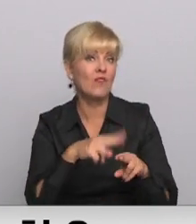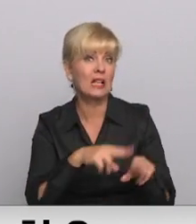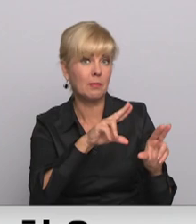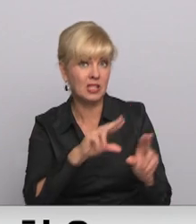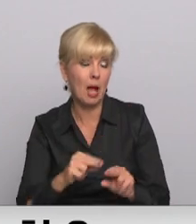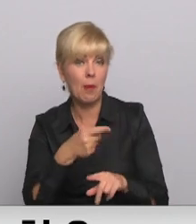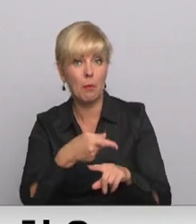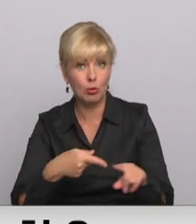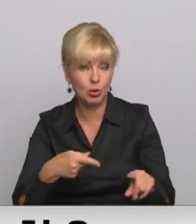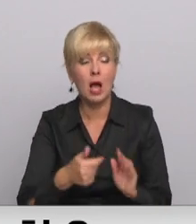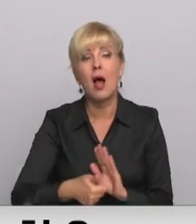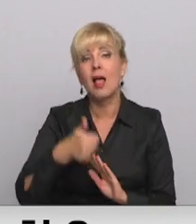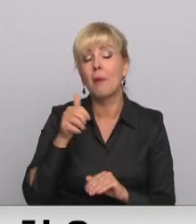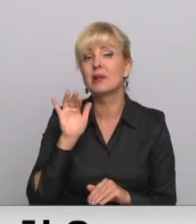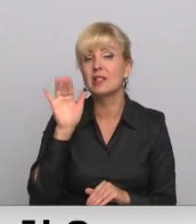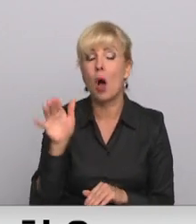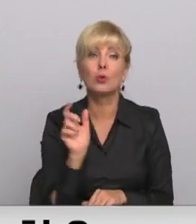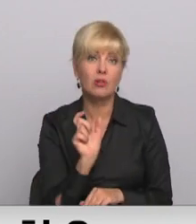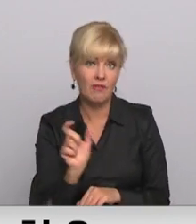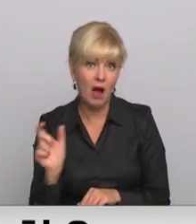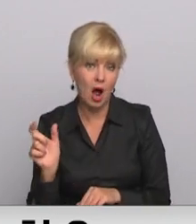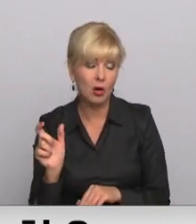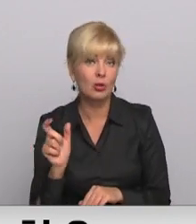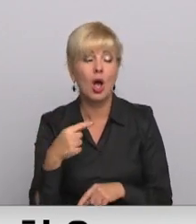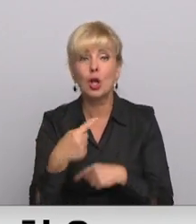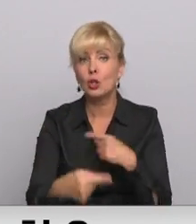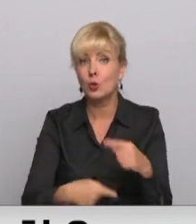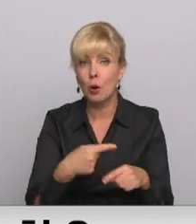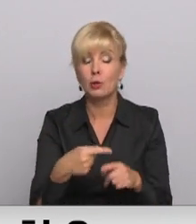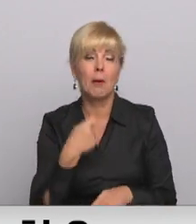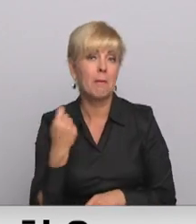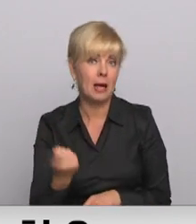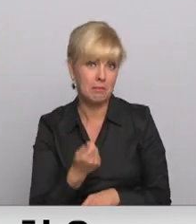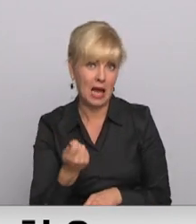pusi, taču labākas nākotnes vārdā ar to joprojām ir par mazi.